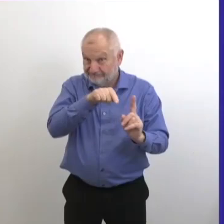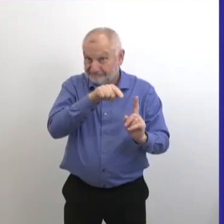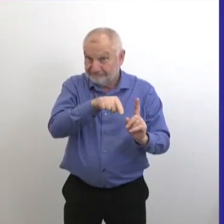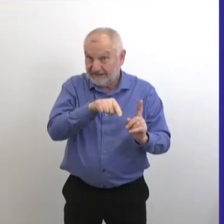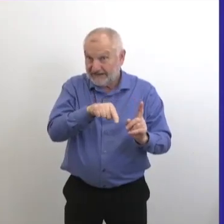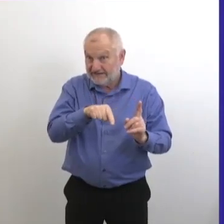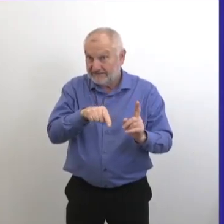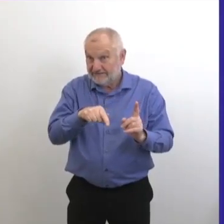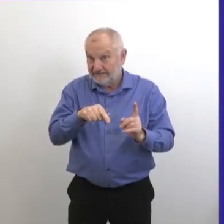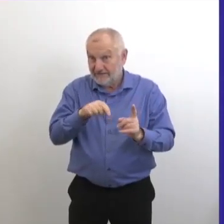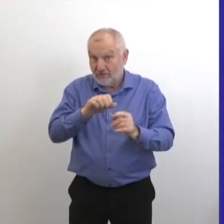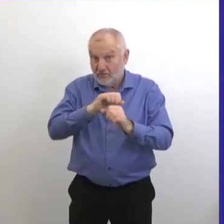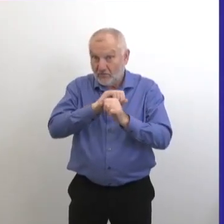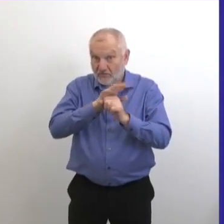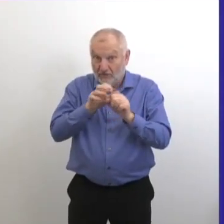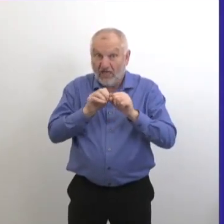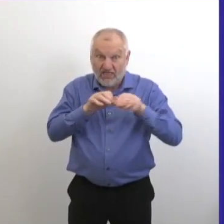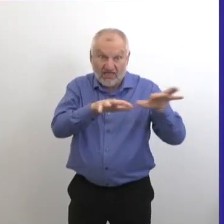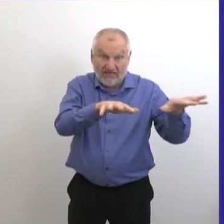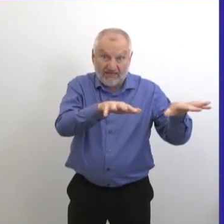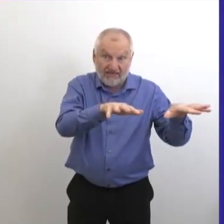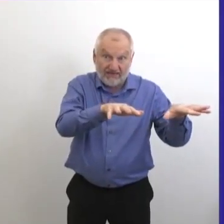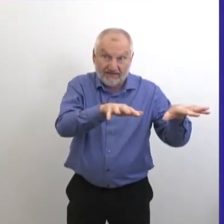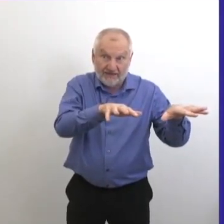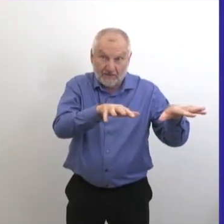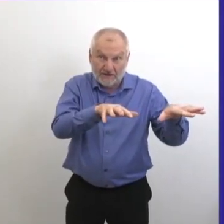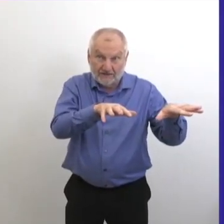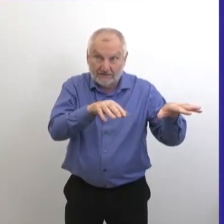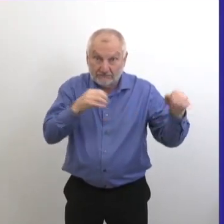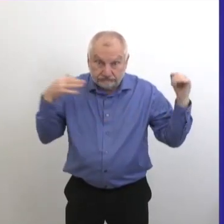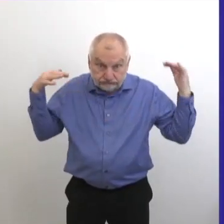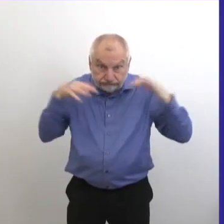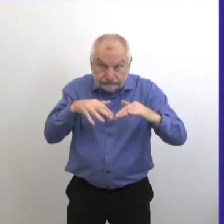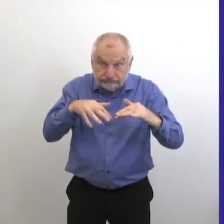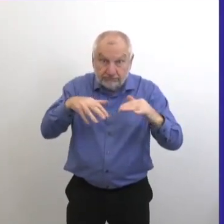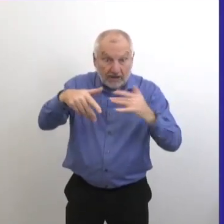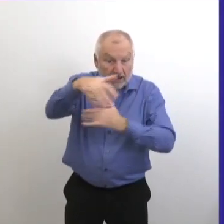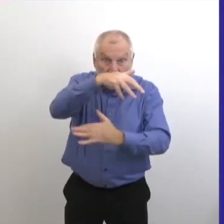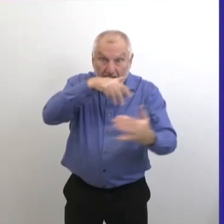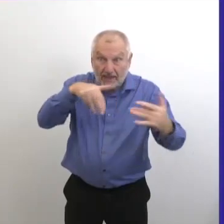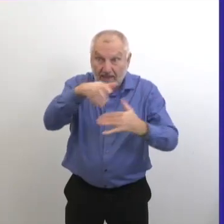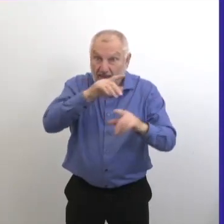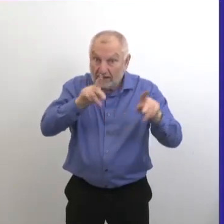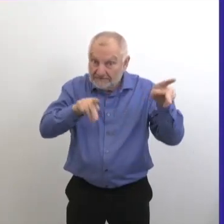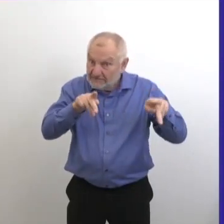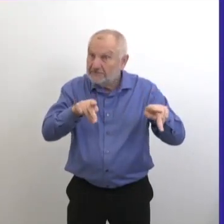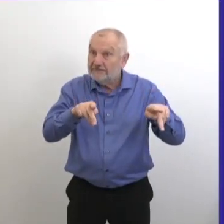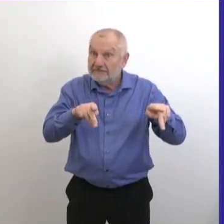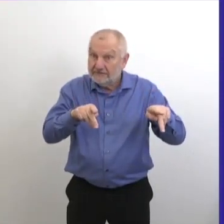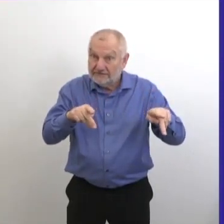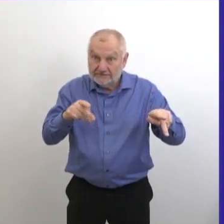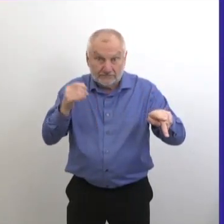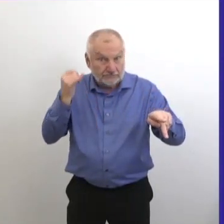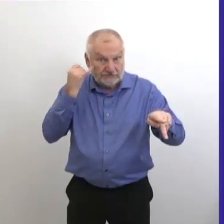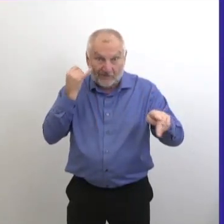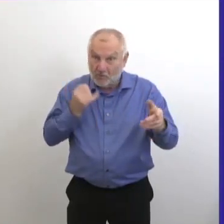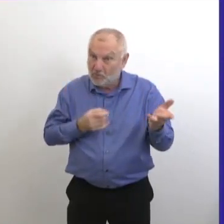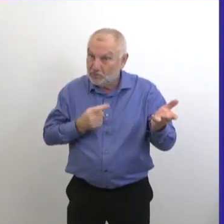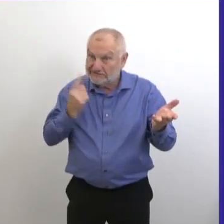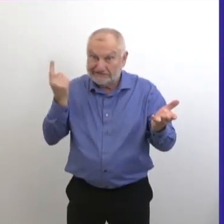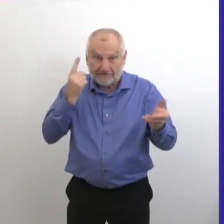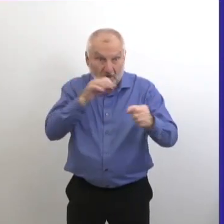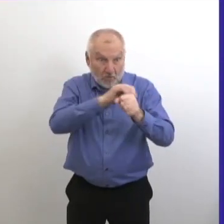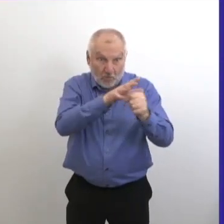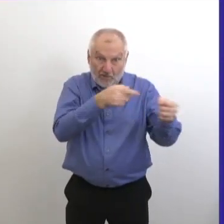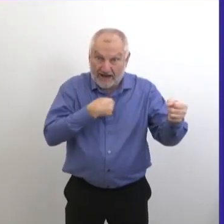beaucoup de propagation du virus parce que ce sont des contacts prolongés et étroits en intérieur, surtout si vous êtes